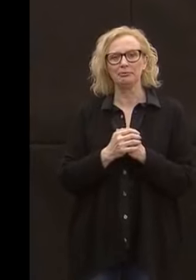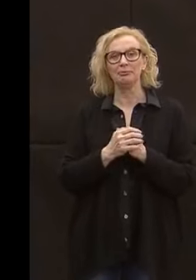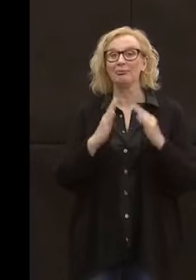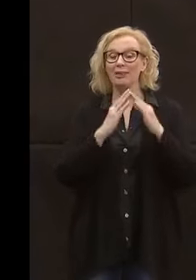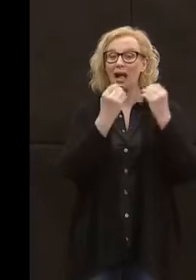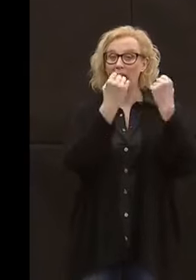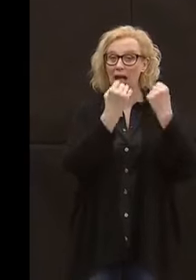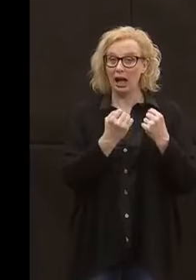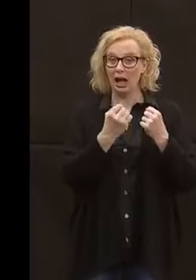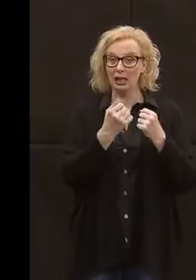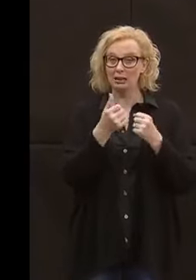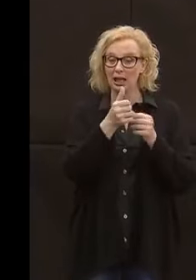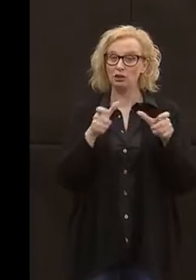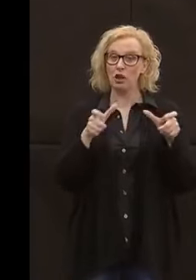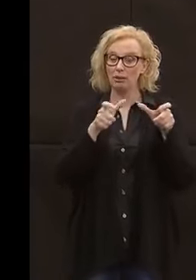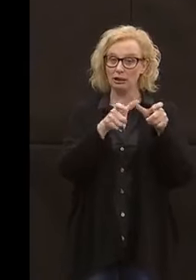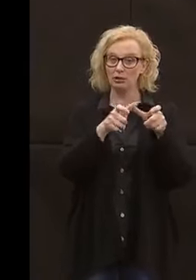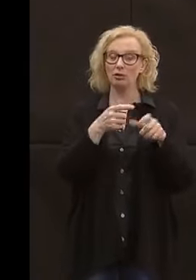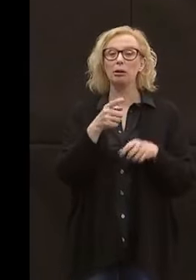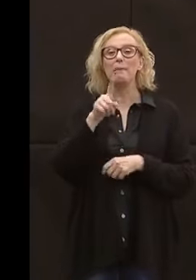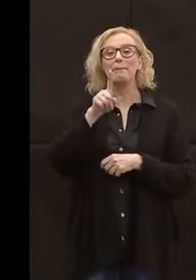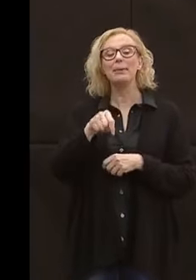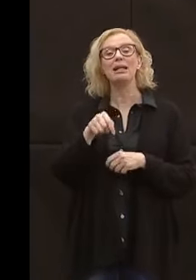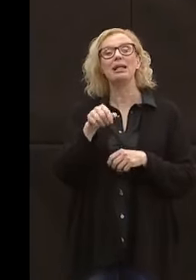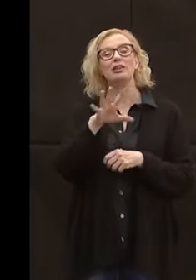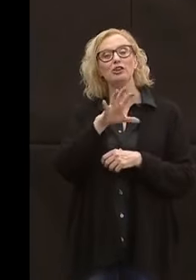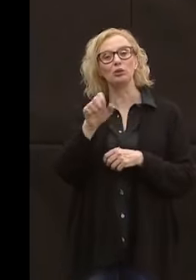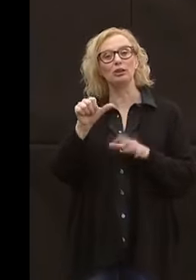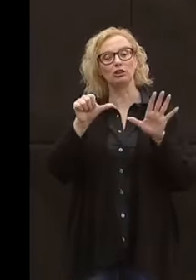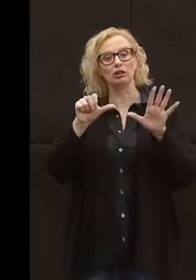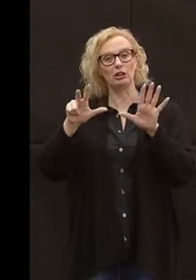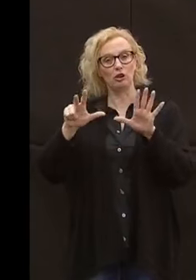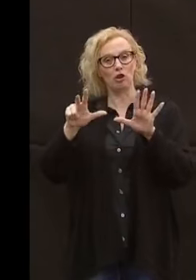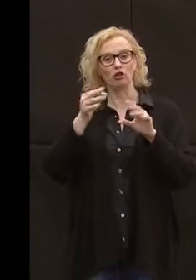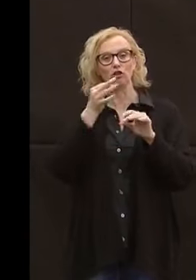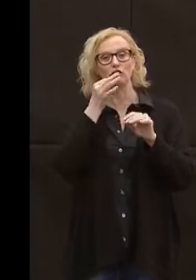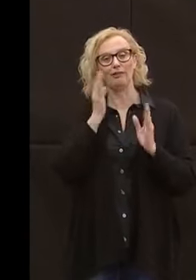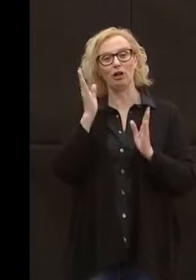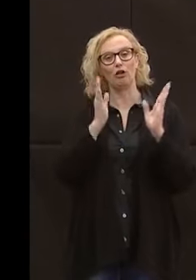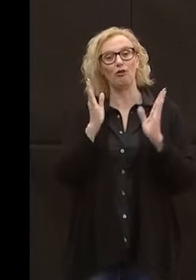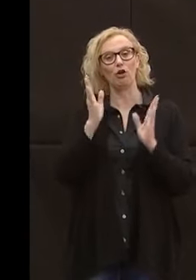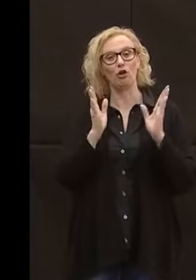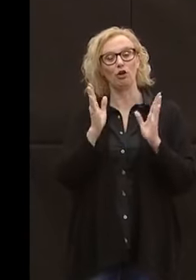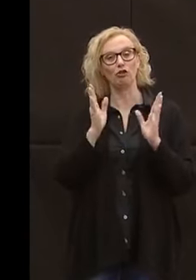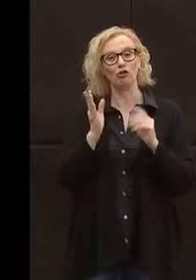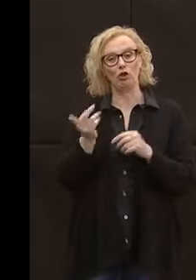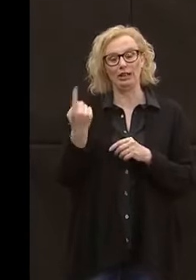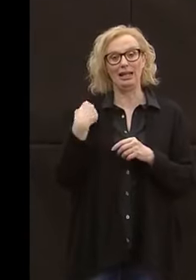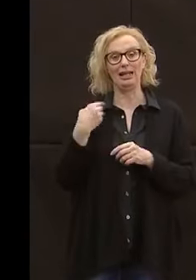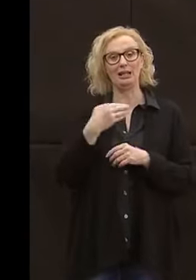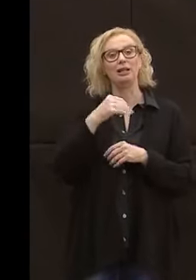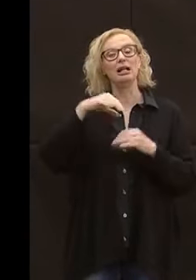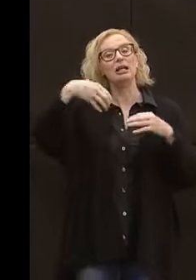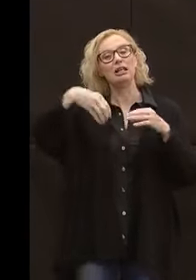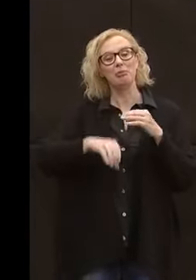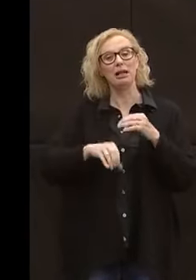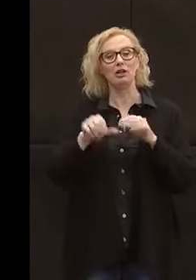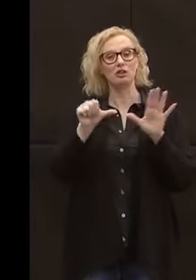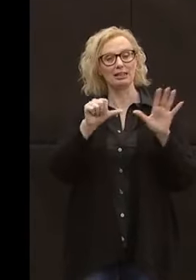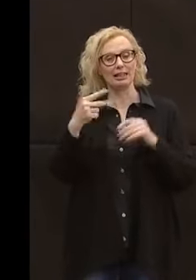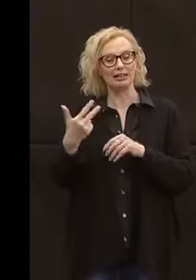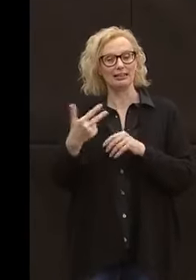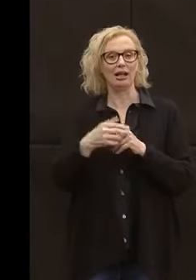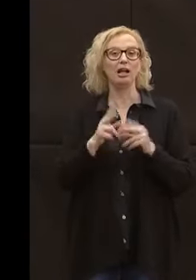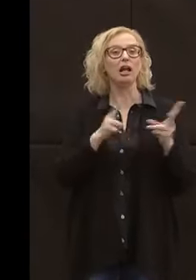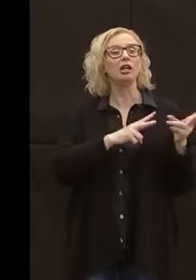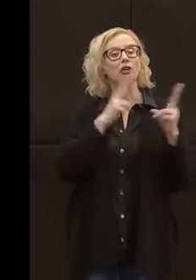domicilio come isolamento fiduciario abbiamo 1568 persone meno 43 rispetto alla giornata di ieri ricoverati in